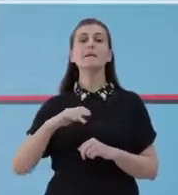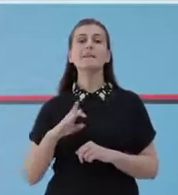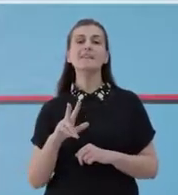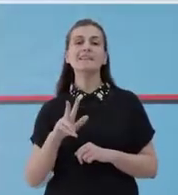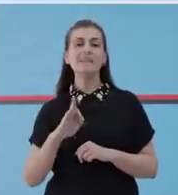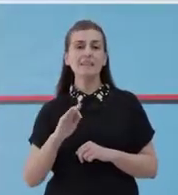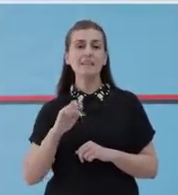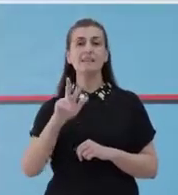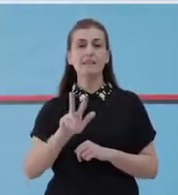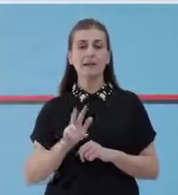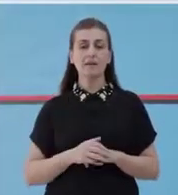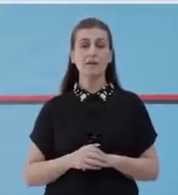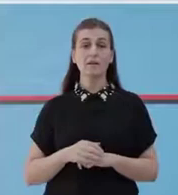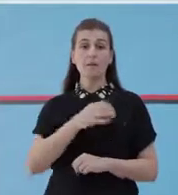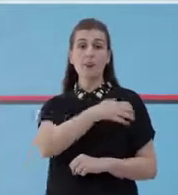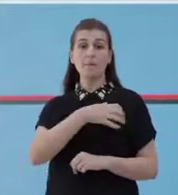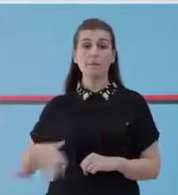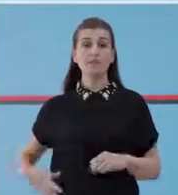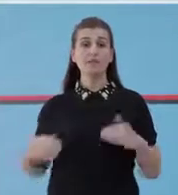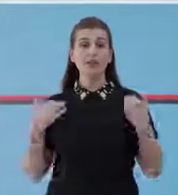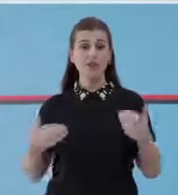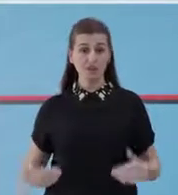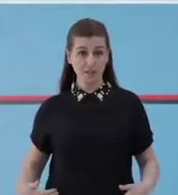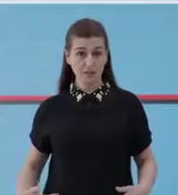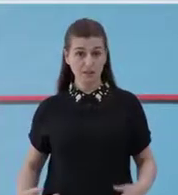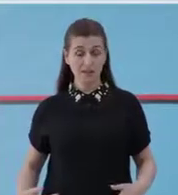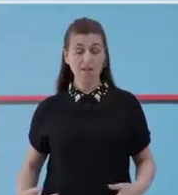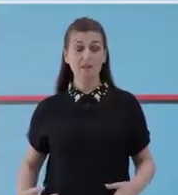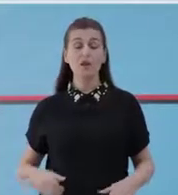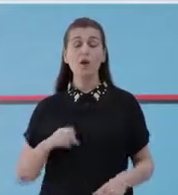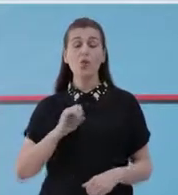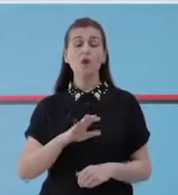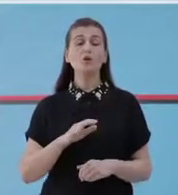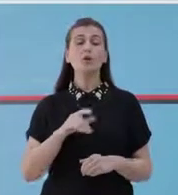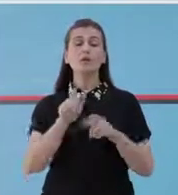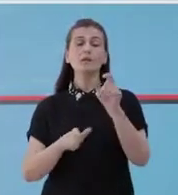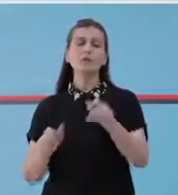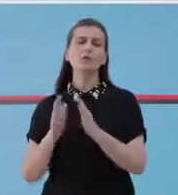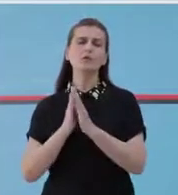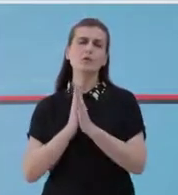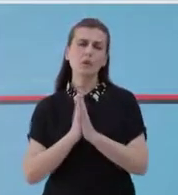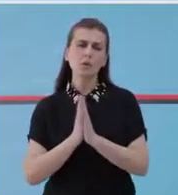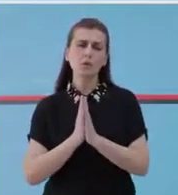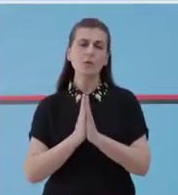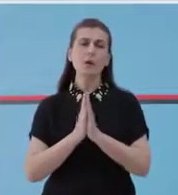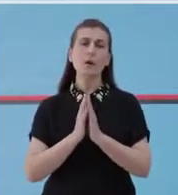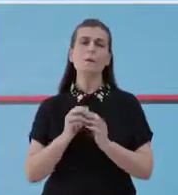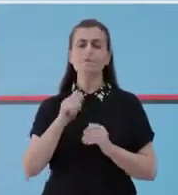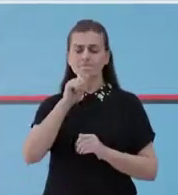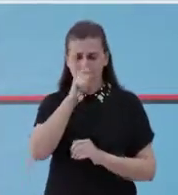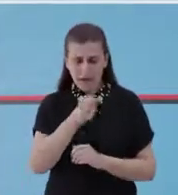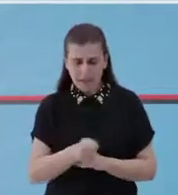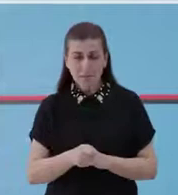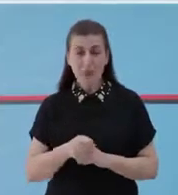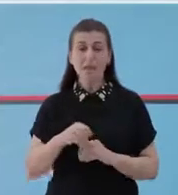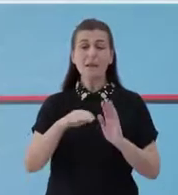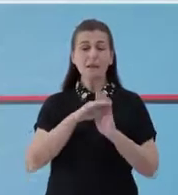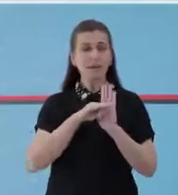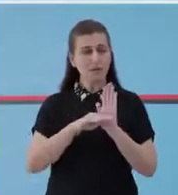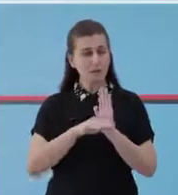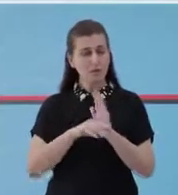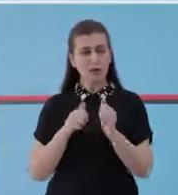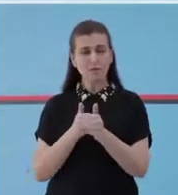Ministria e Shëndecis dhe Mbrojtje Sociale u kërkonë qytetarve të vionë të respektojnë masat e